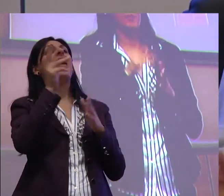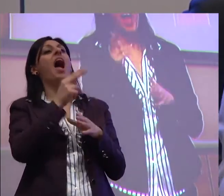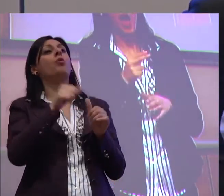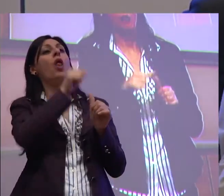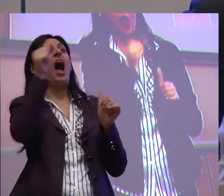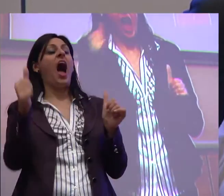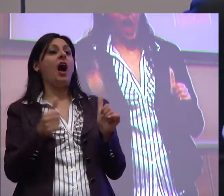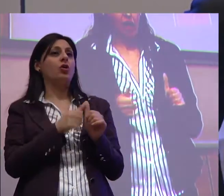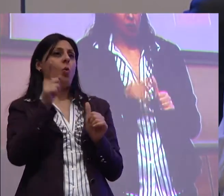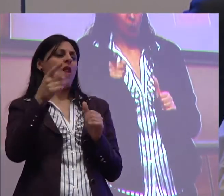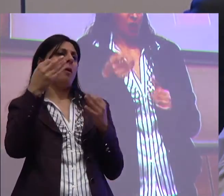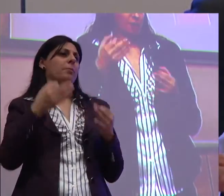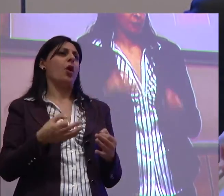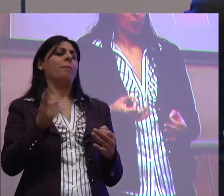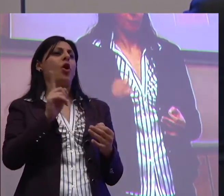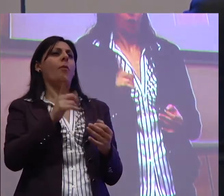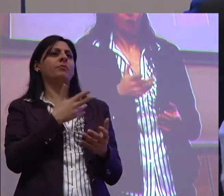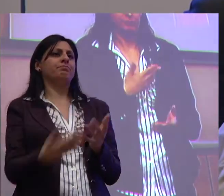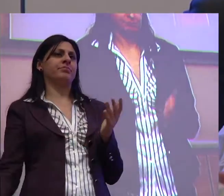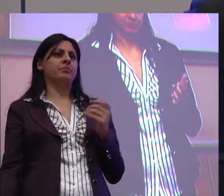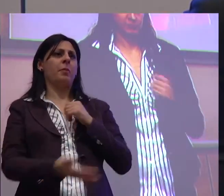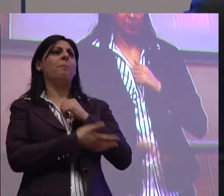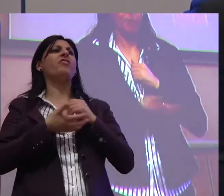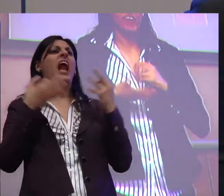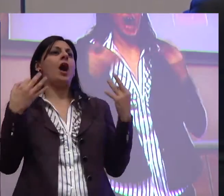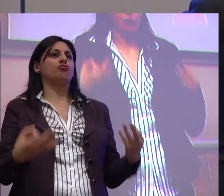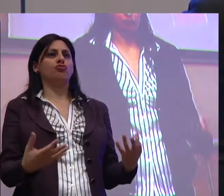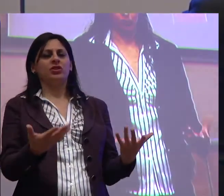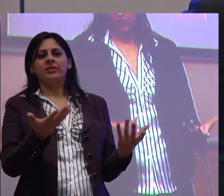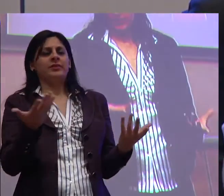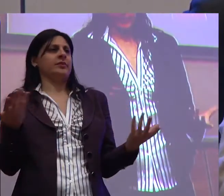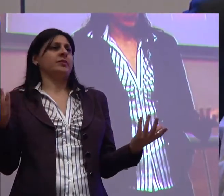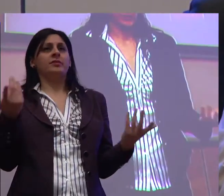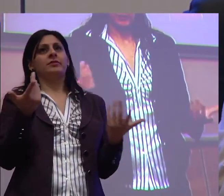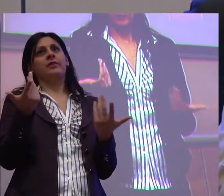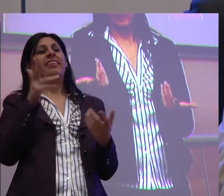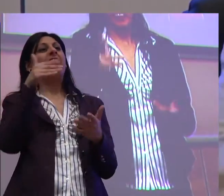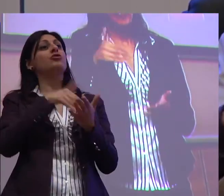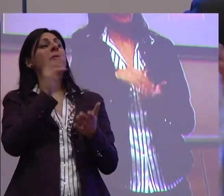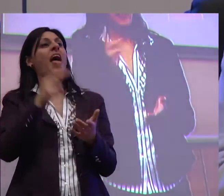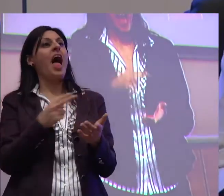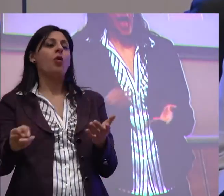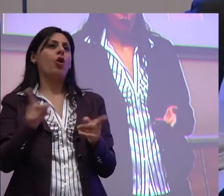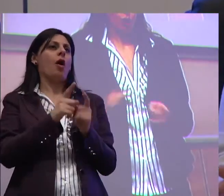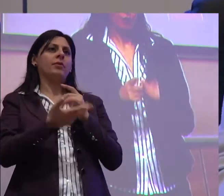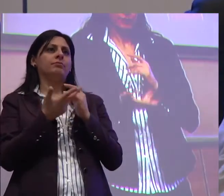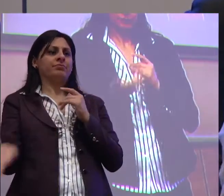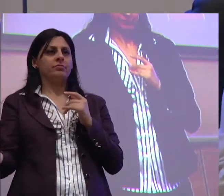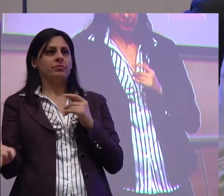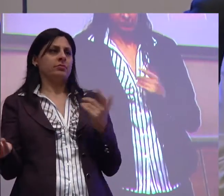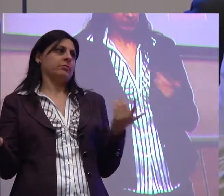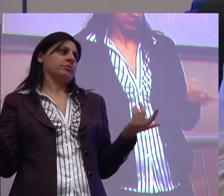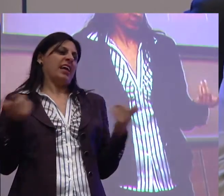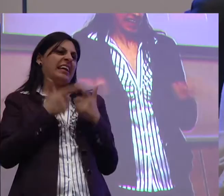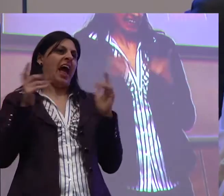l'anno, perché quella è una cosa proprio da pezzenti. Quindi non solo è una cosa della 13 mila euro l per sempre, ma addirittura non lo hanno anche l'anno.